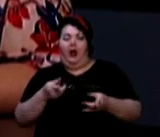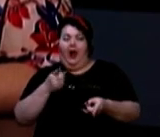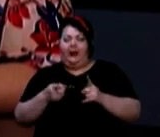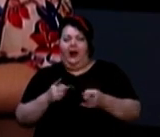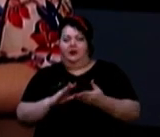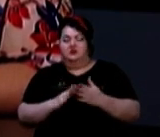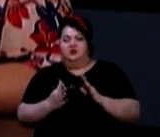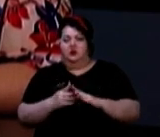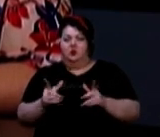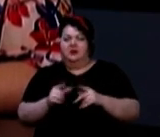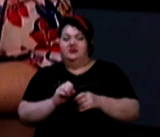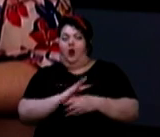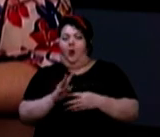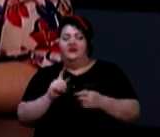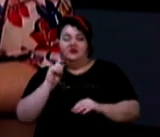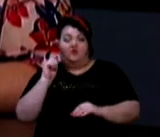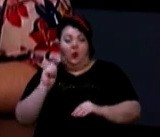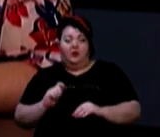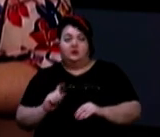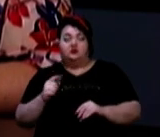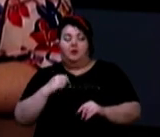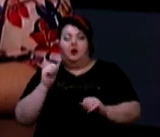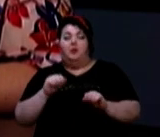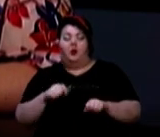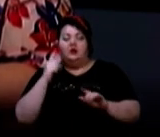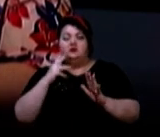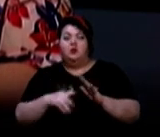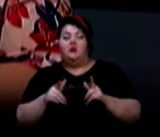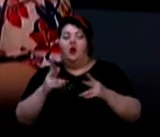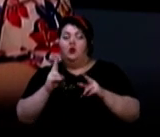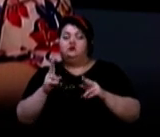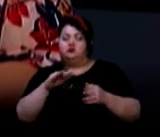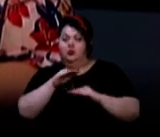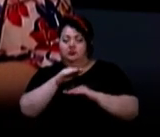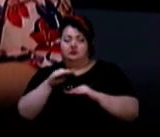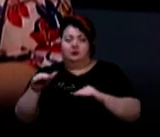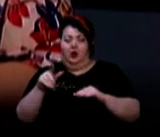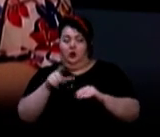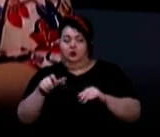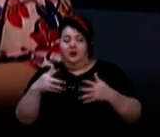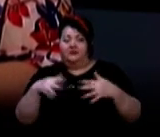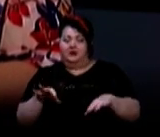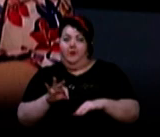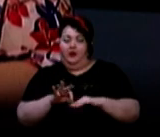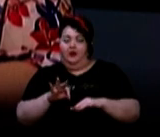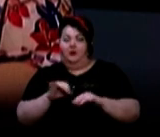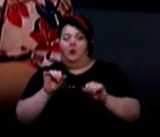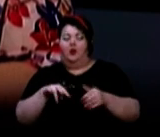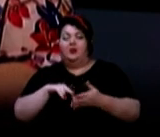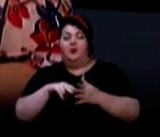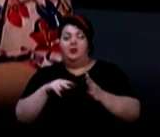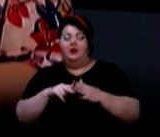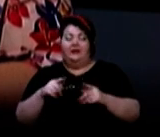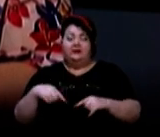ситуація з COVID в Україні, щоб ми могли зрозуміти, який прошарок людей вже перехворіли на COVID, і могли планувати наступний